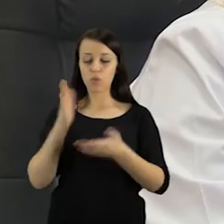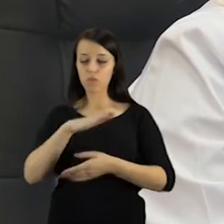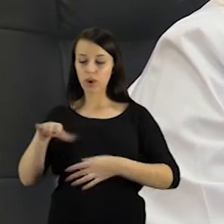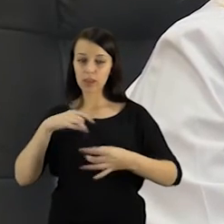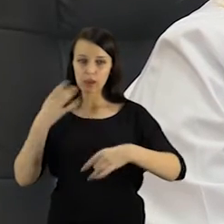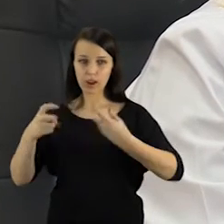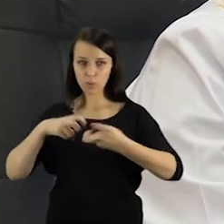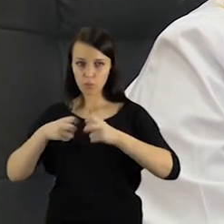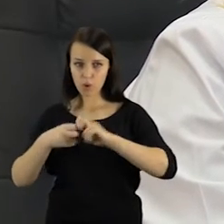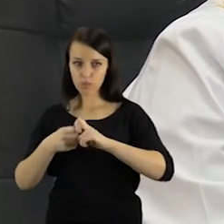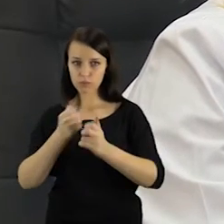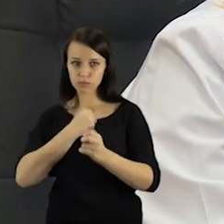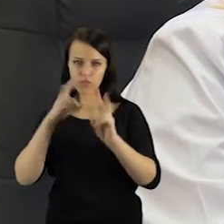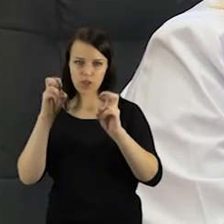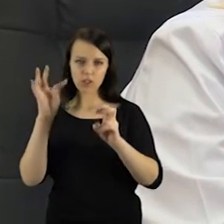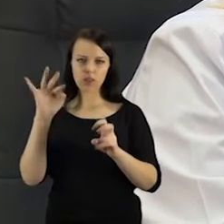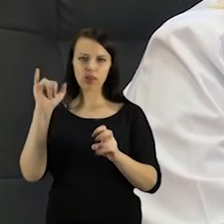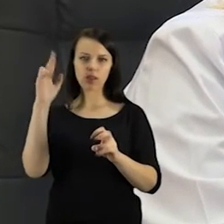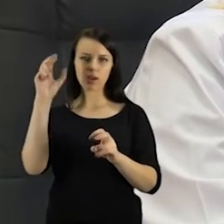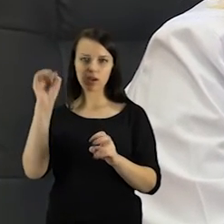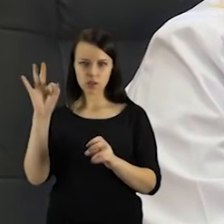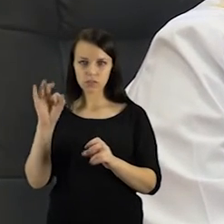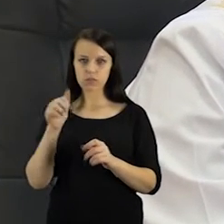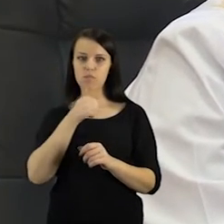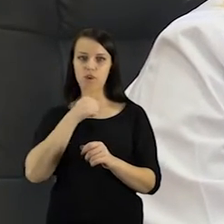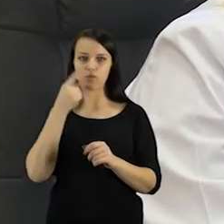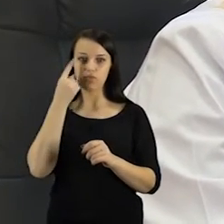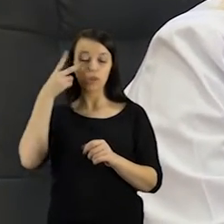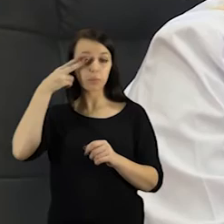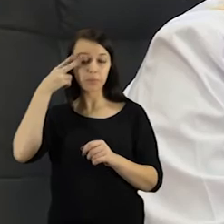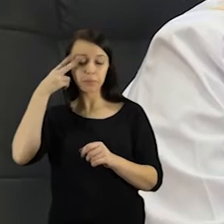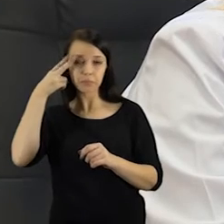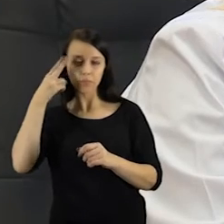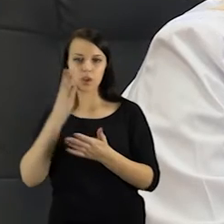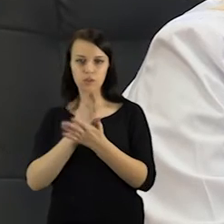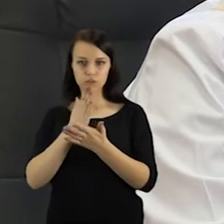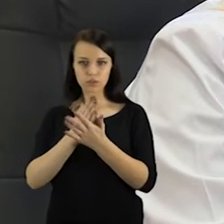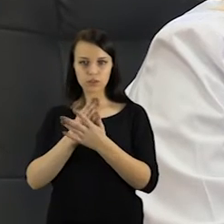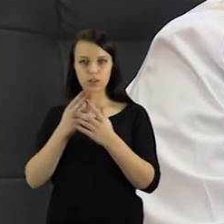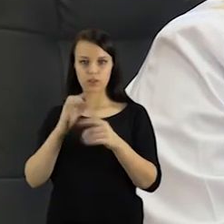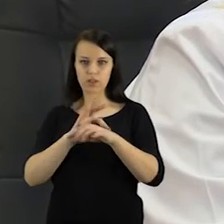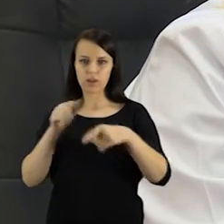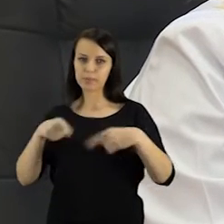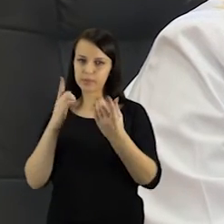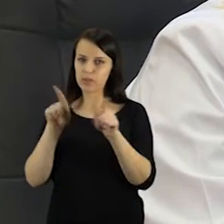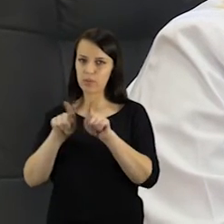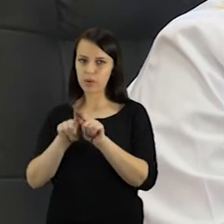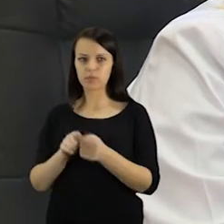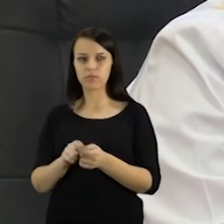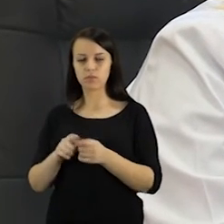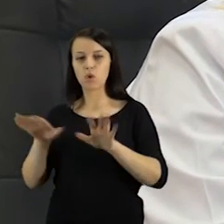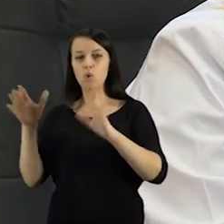vaikais ir gantistikais paumėja nebalingi judėsiai, kurie turi